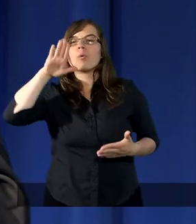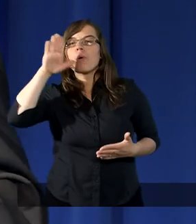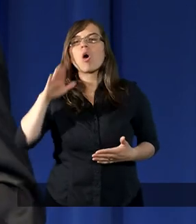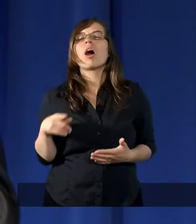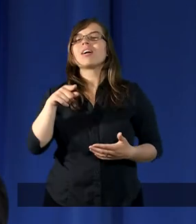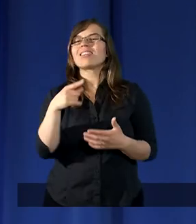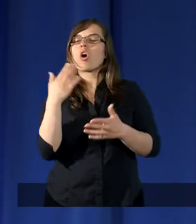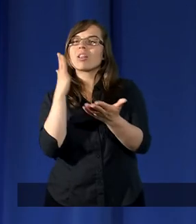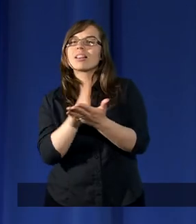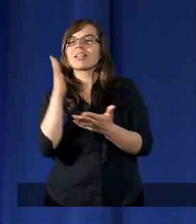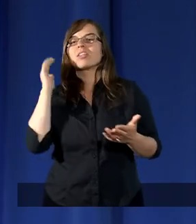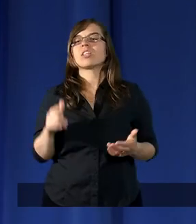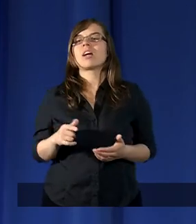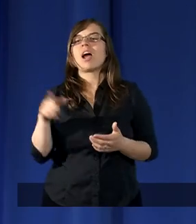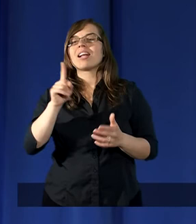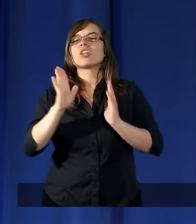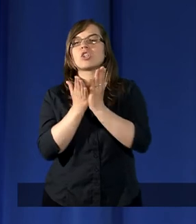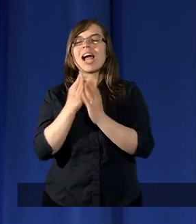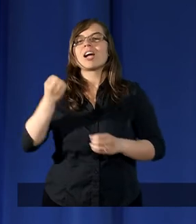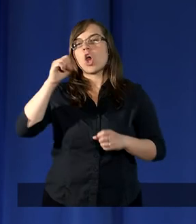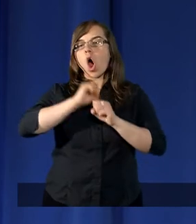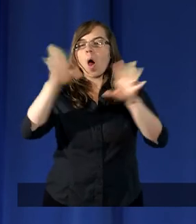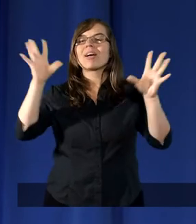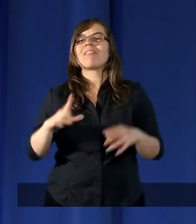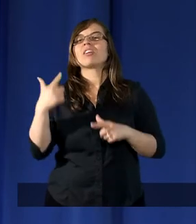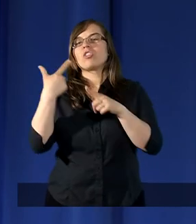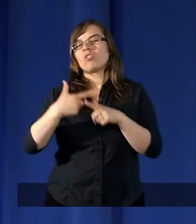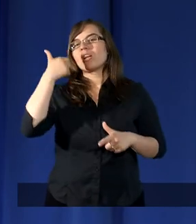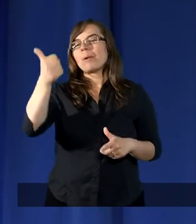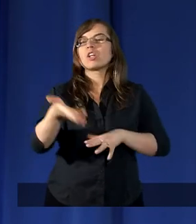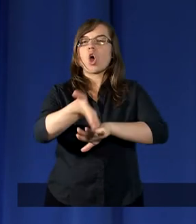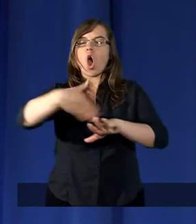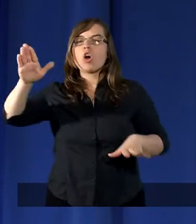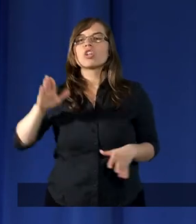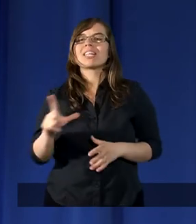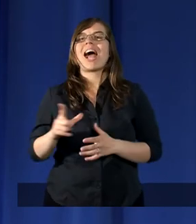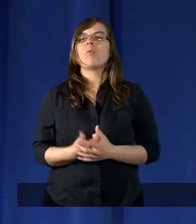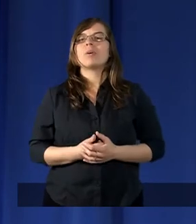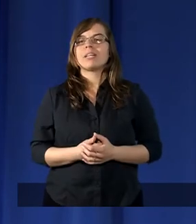Ja tylko z Księgi Objawienia XXI rozdział